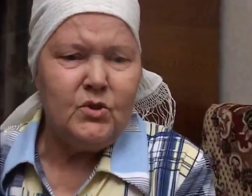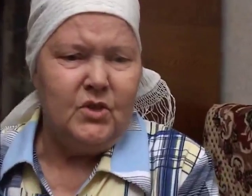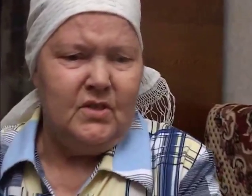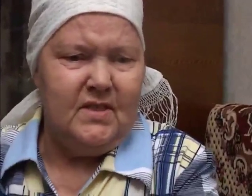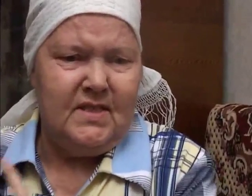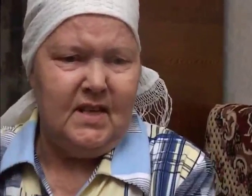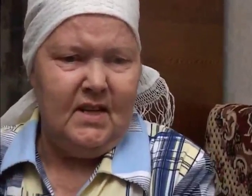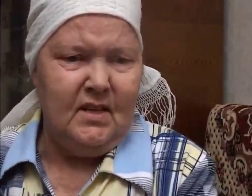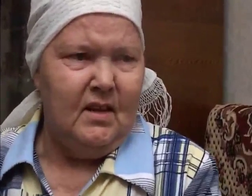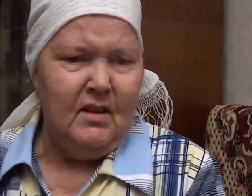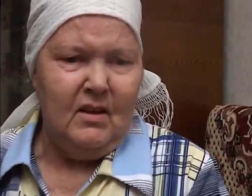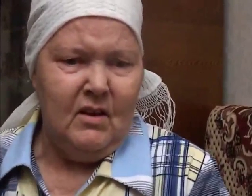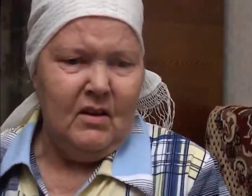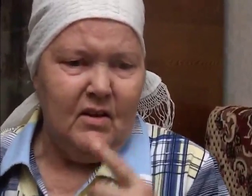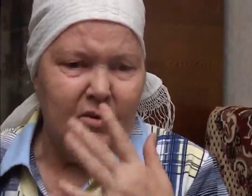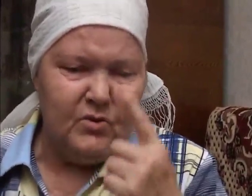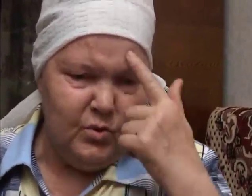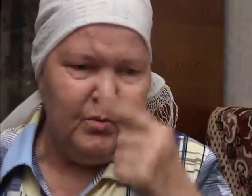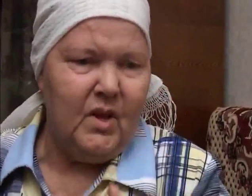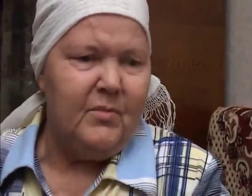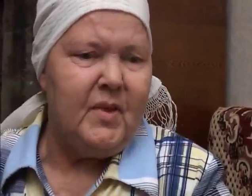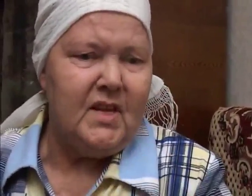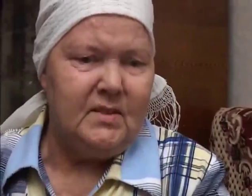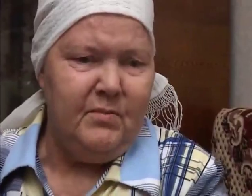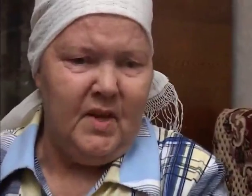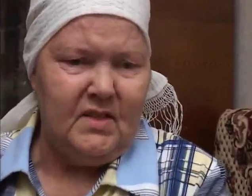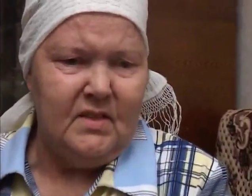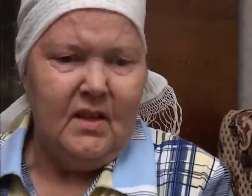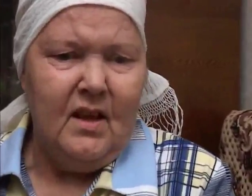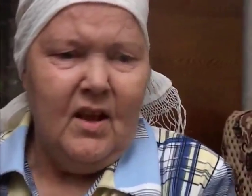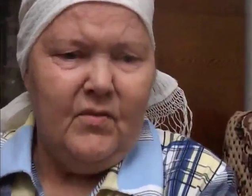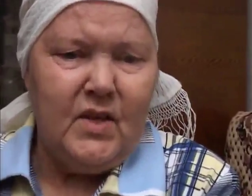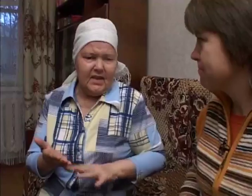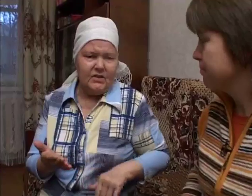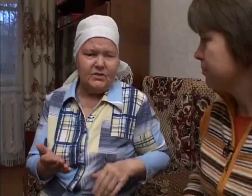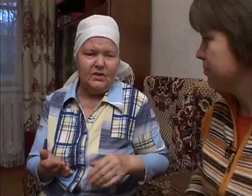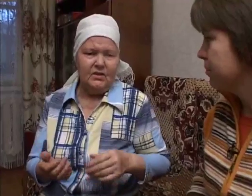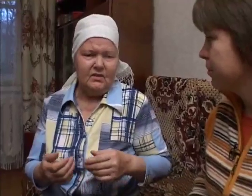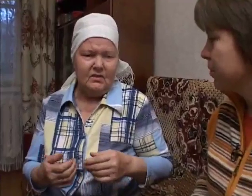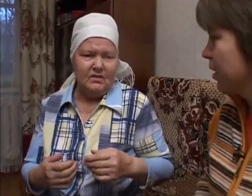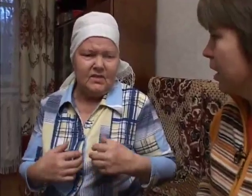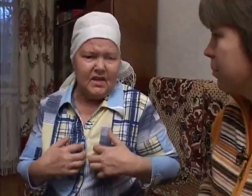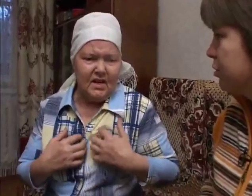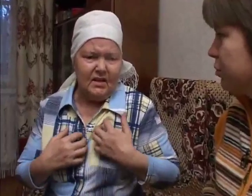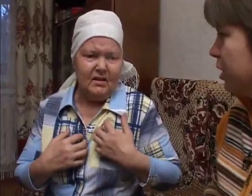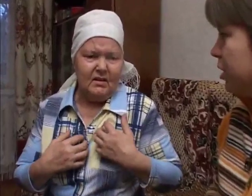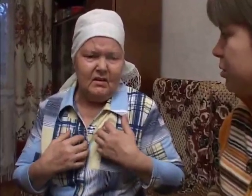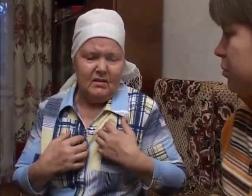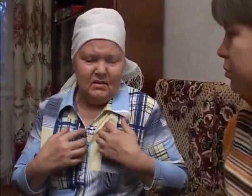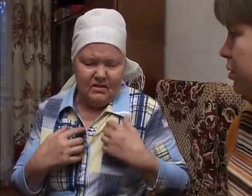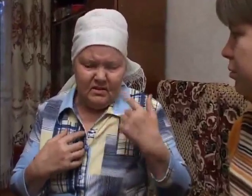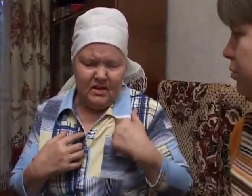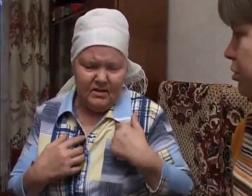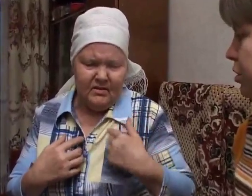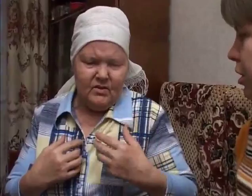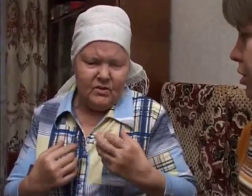У меня одышка появилась сильная. Я думала, что это перед смертью. А потом дальше было